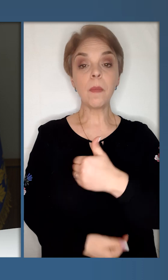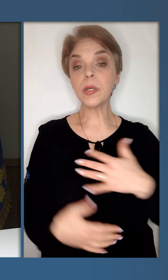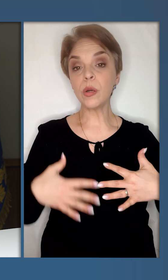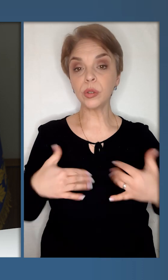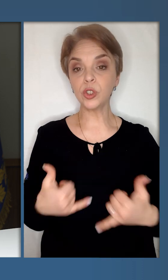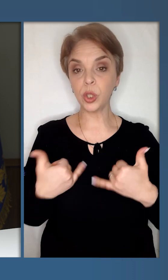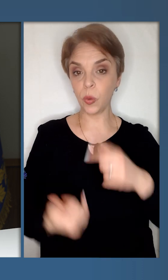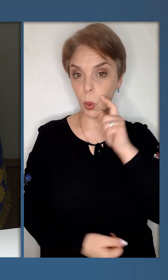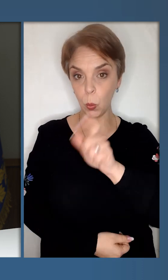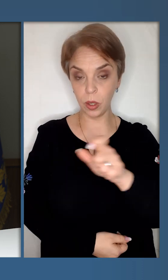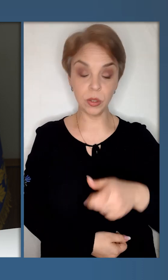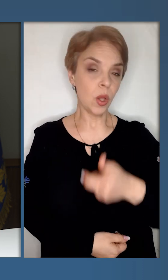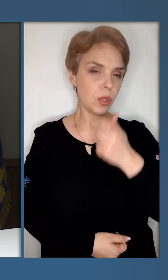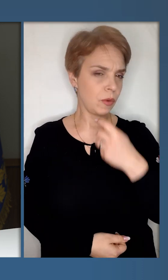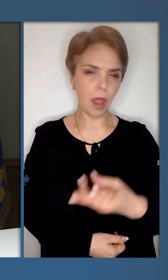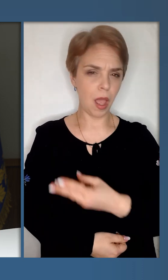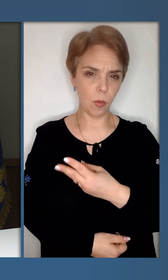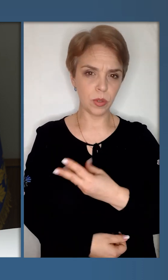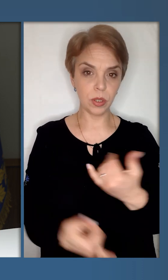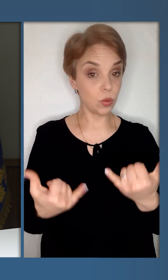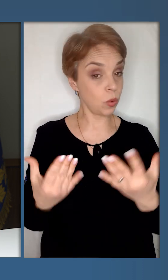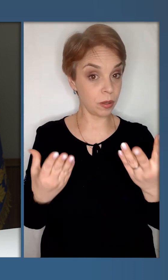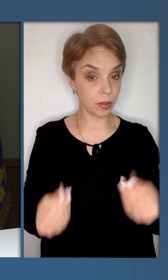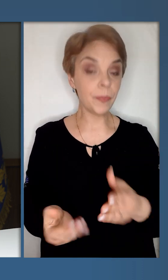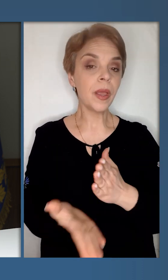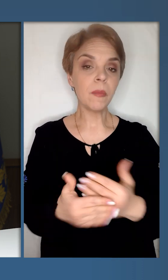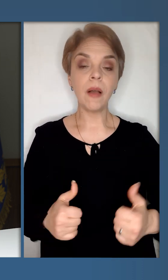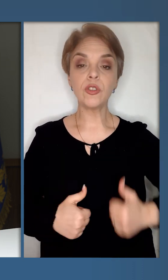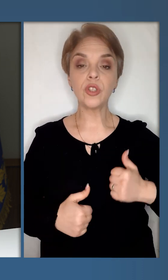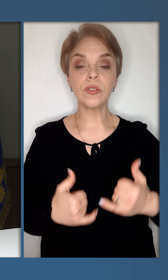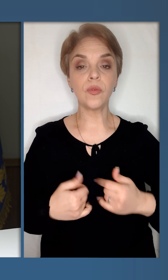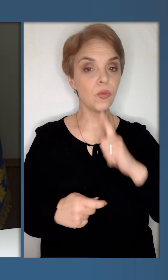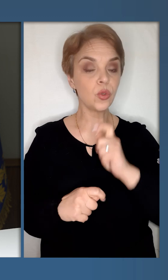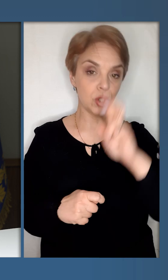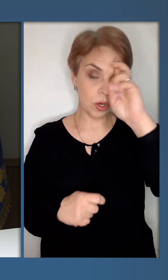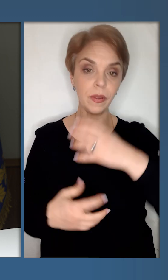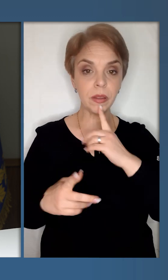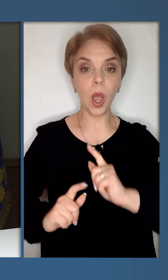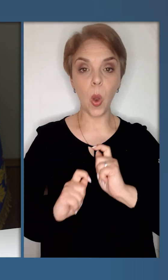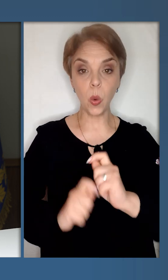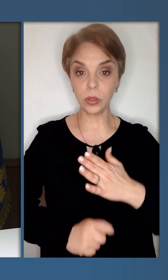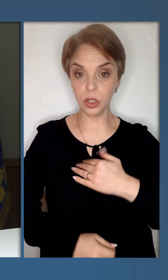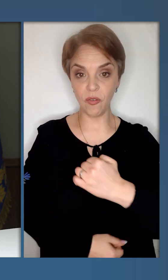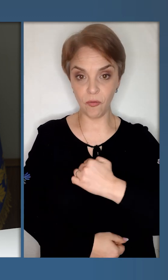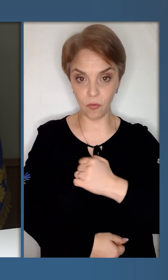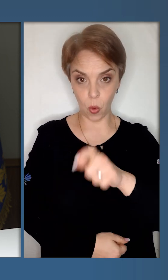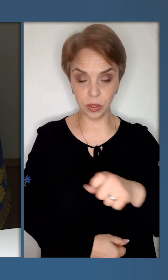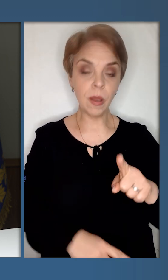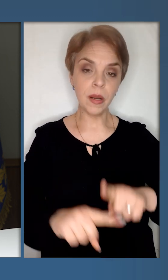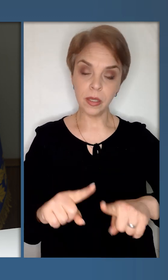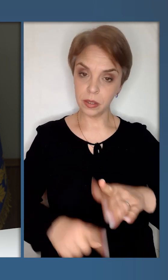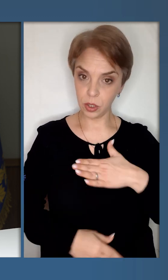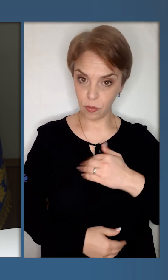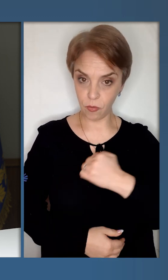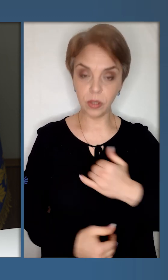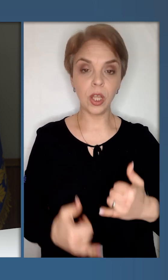Бажаю здоров'я, шановні українці! Доволі емоційний сьогодній день. Мав честь вручити державні нагороди нашим воїнам, рідним наших